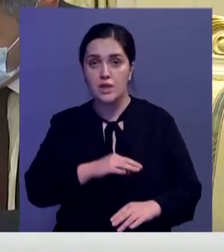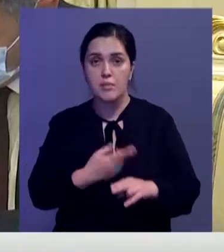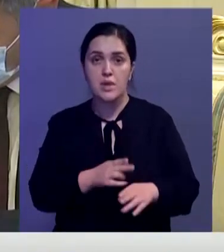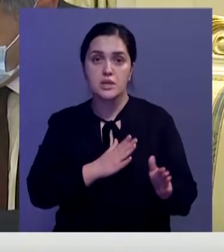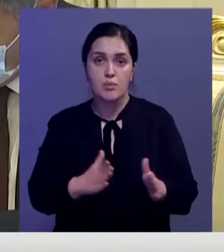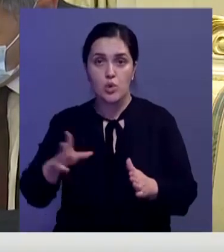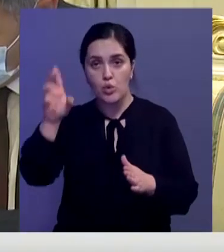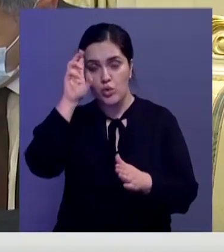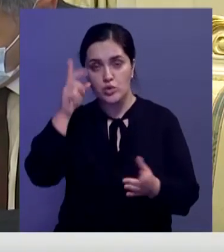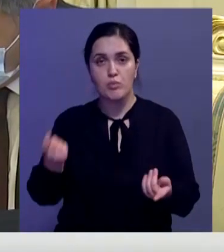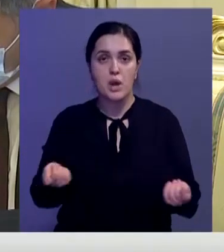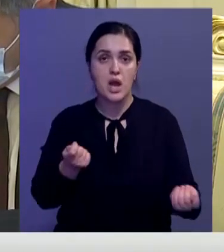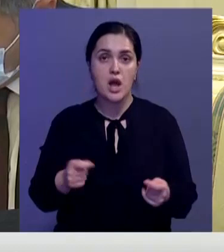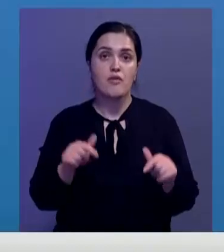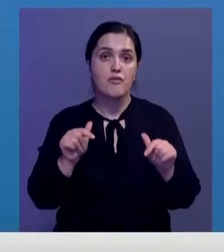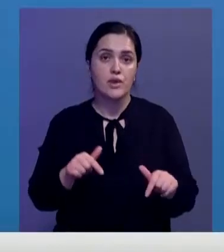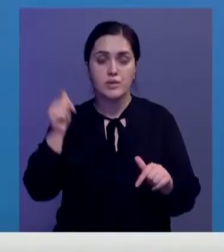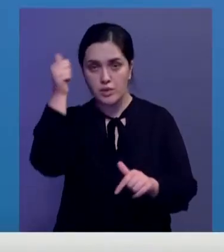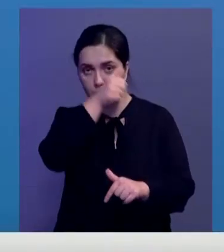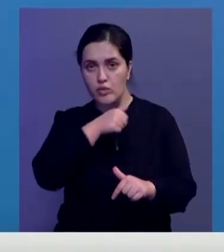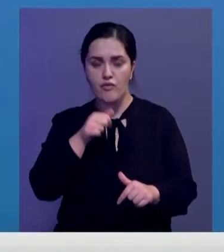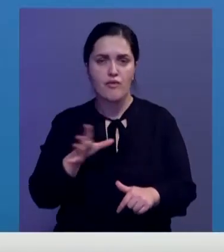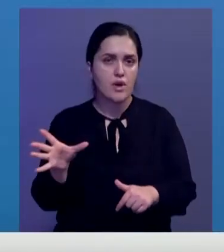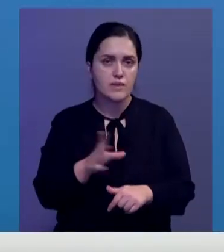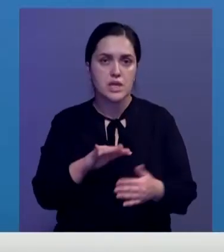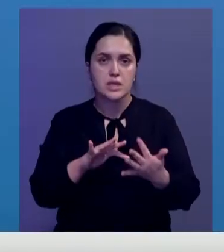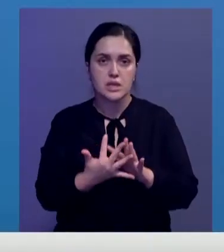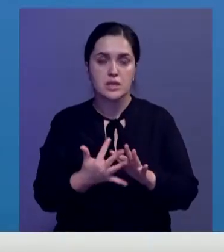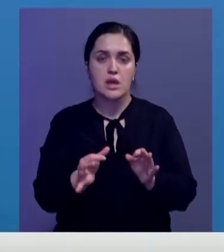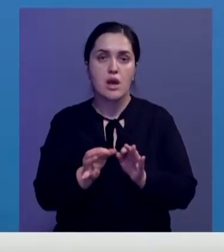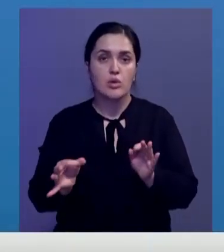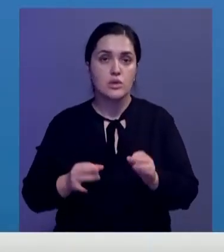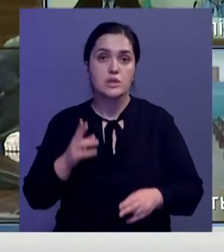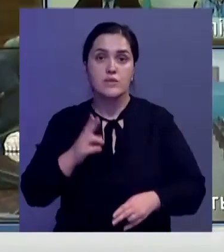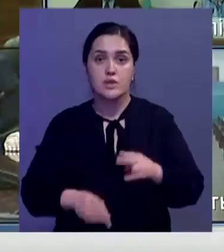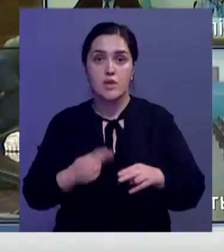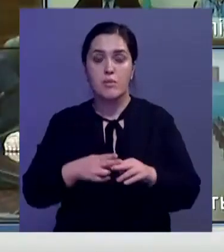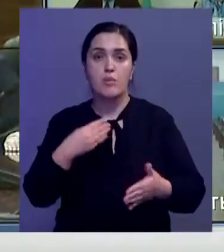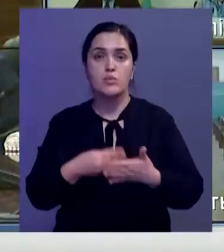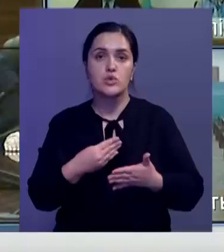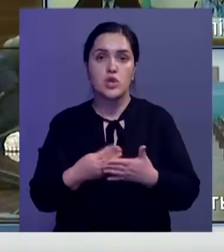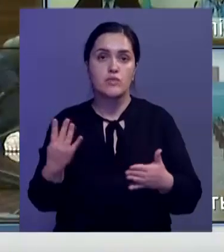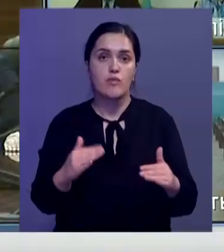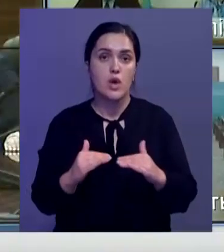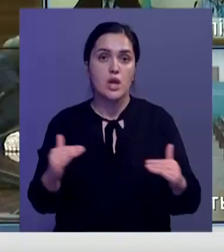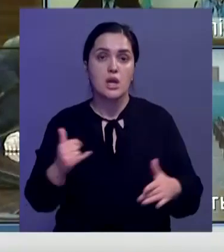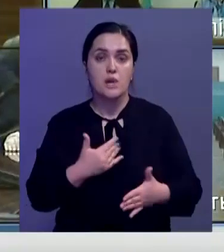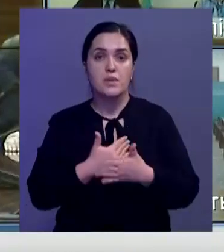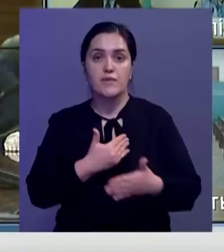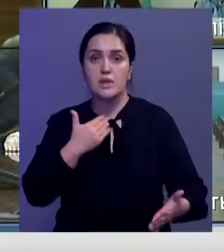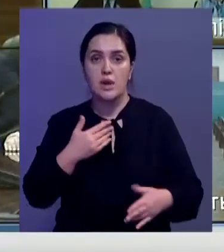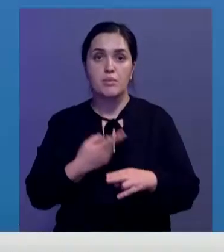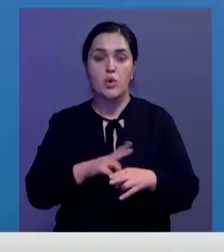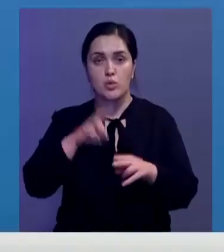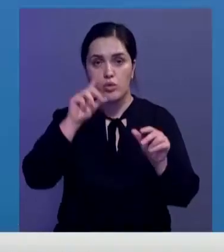устойчивой системы госинститутов. В этом году во всех сельских округах завершили внедрение бюджетов четвертого уровня и